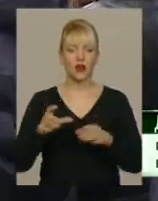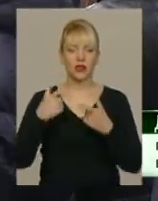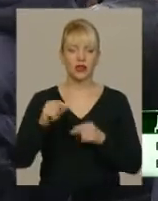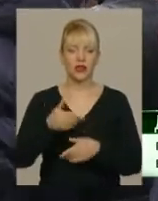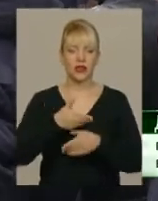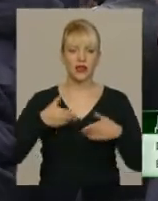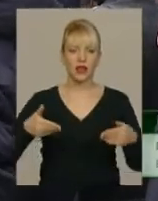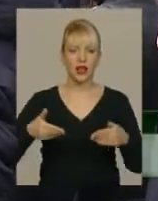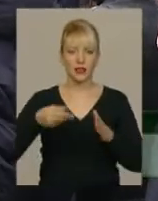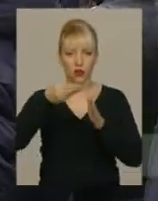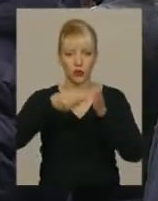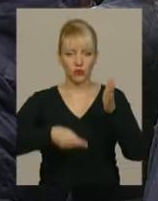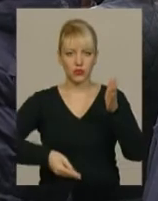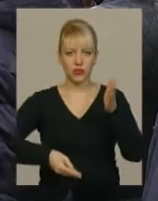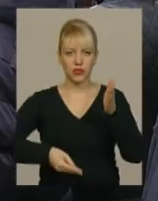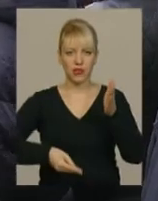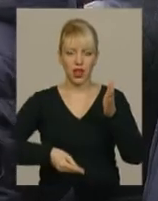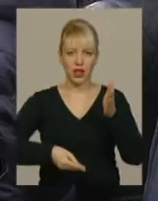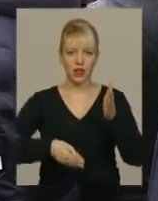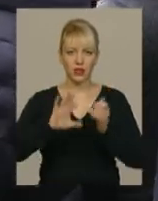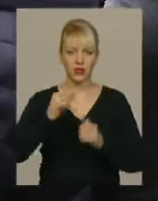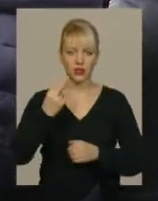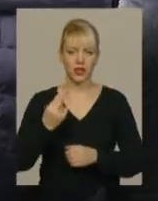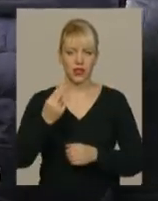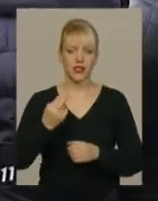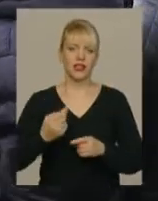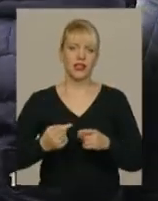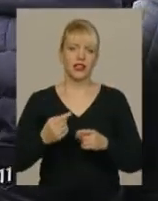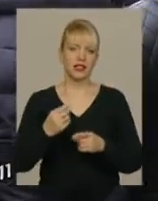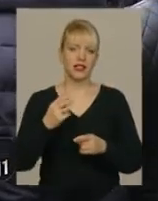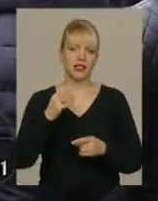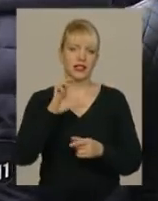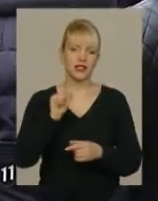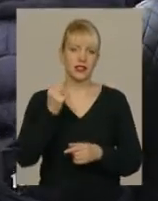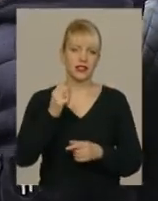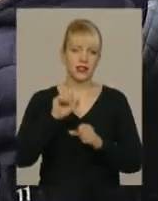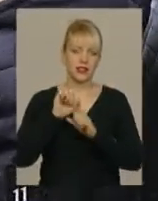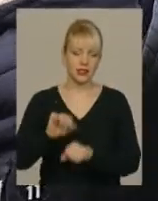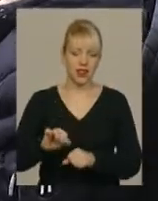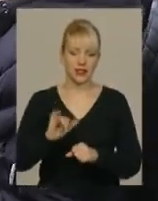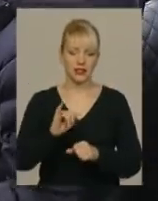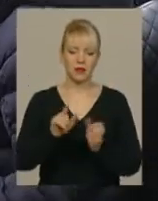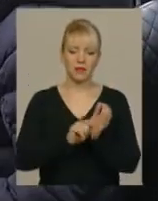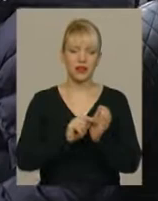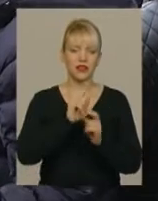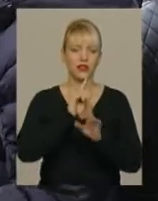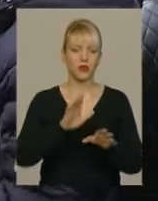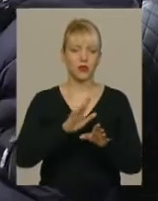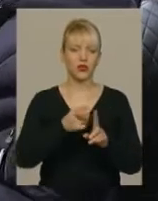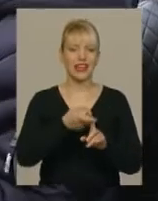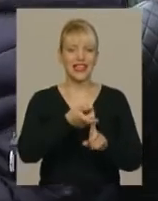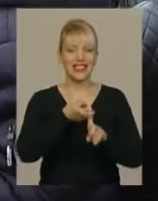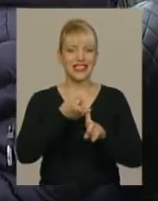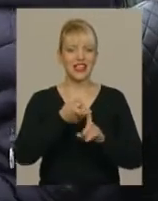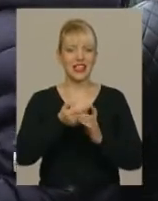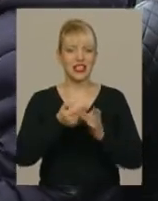опускають, понижують на соціальний закон. І не буде наша пенсія залежати від грошового забезпечення військового, а